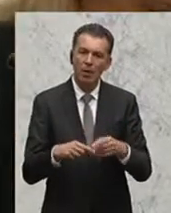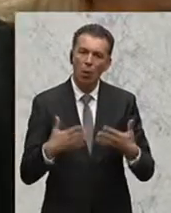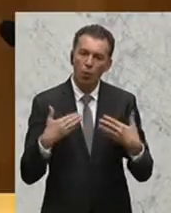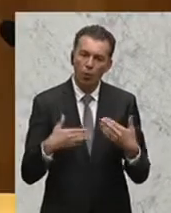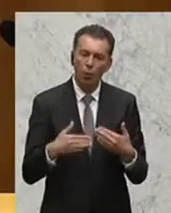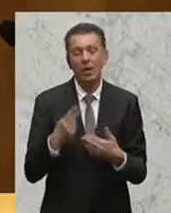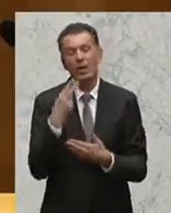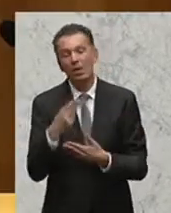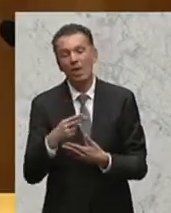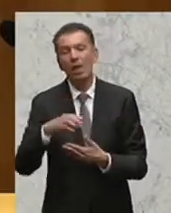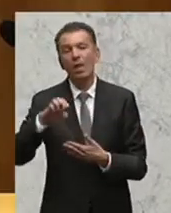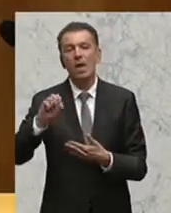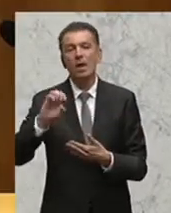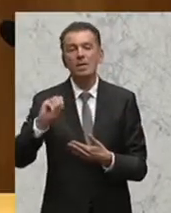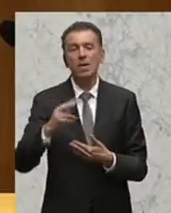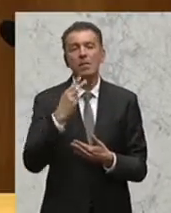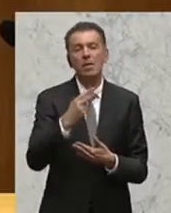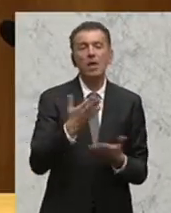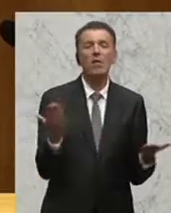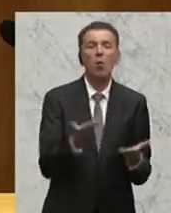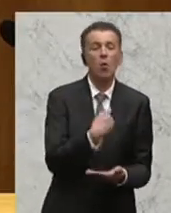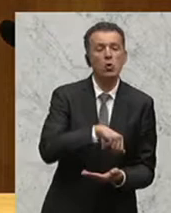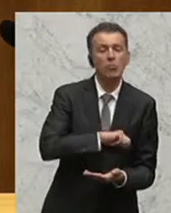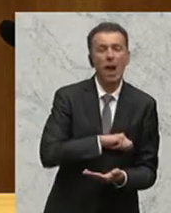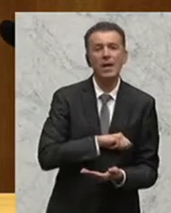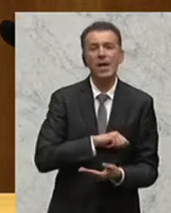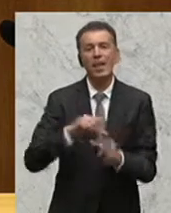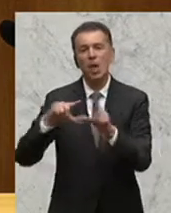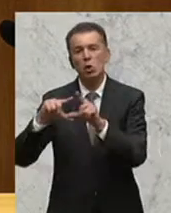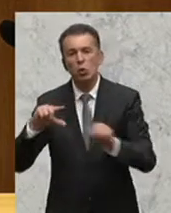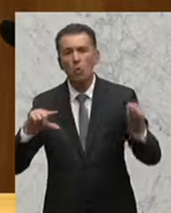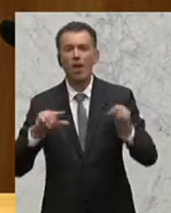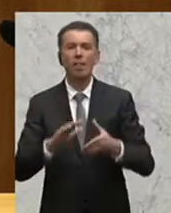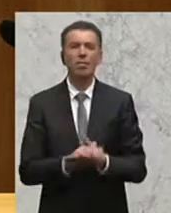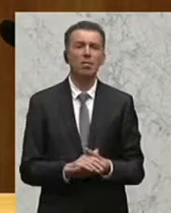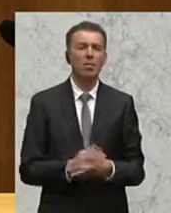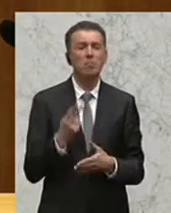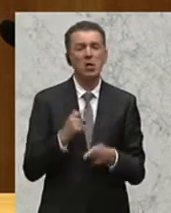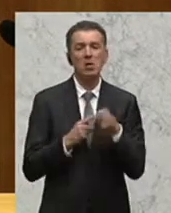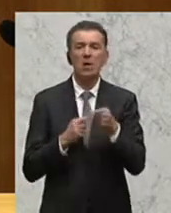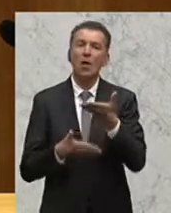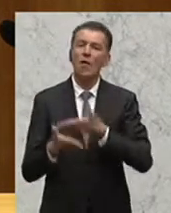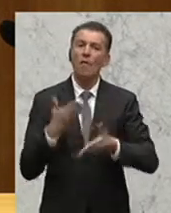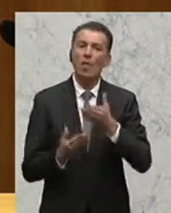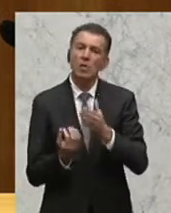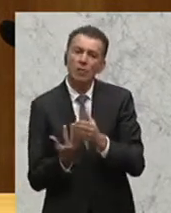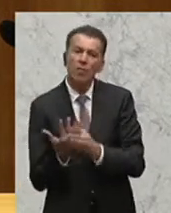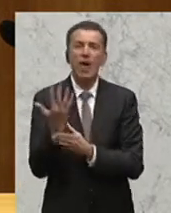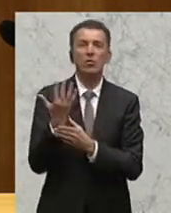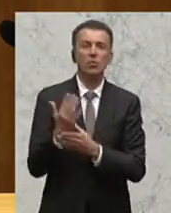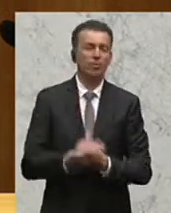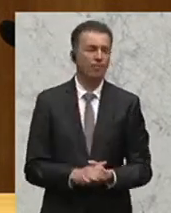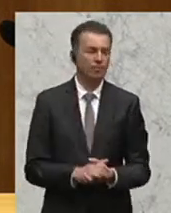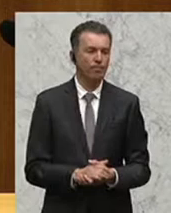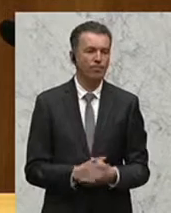gesehen. Das hat man gesehen bei Spanien, das hat man gesehen bei Zypern beispielsweise. Man sieht, diese Länder haben ein höheres Wirtschaftswachstum, diese Länder